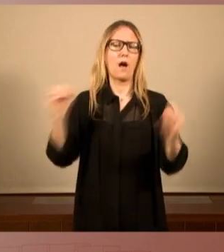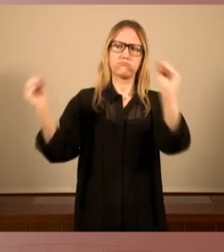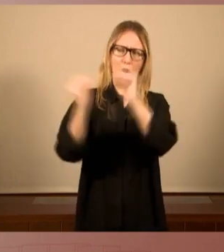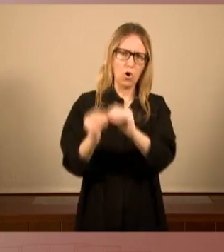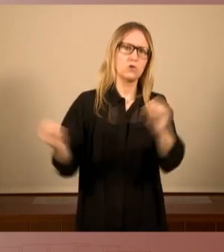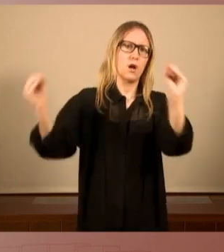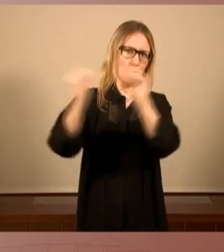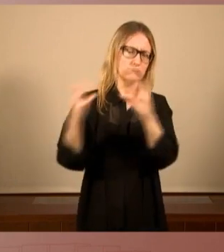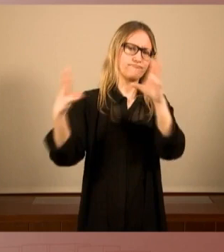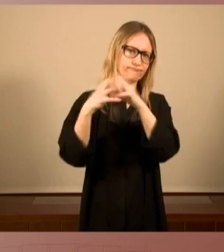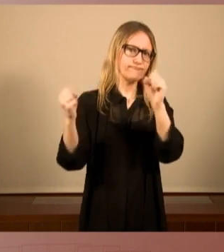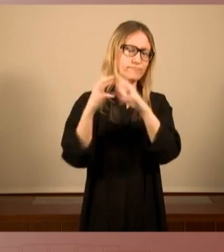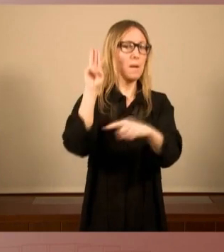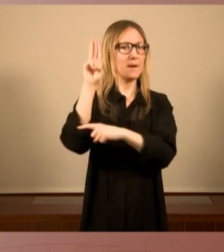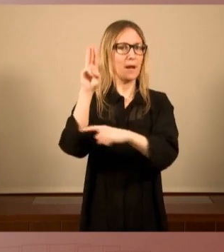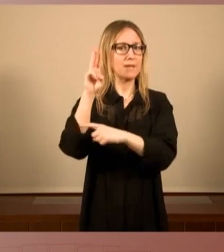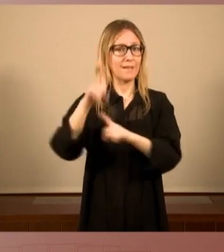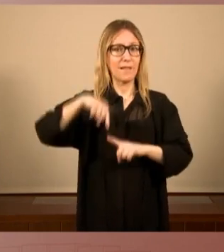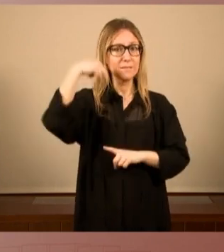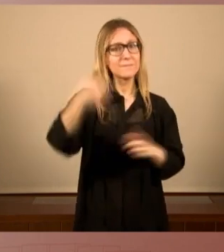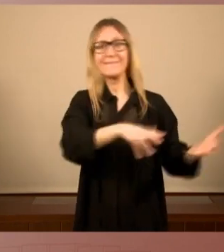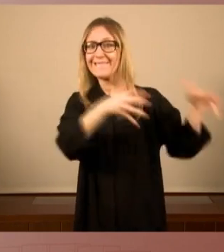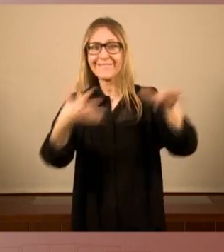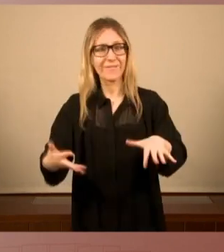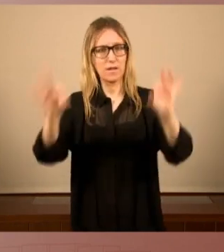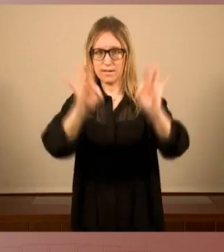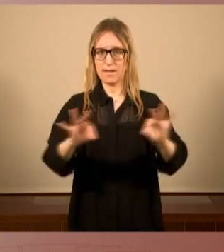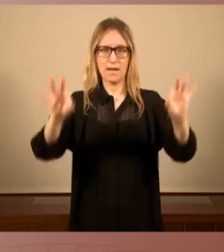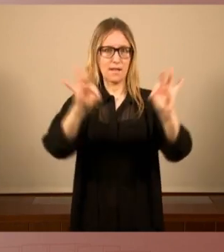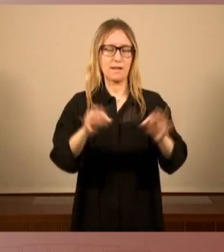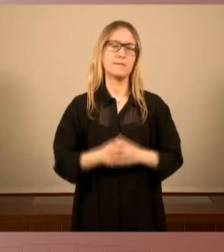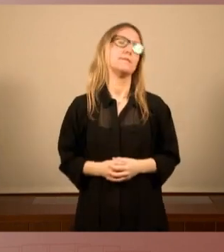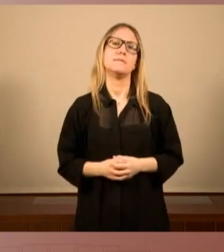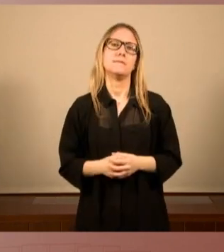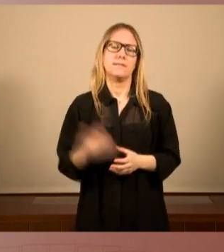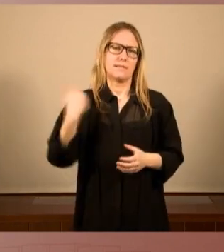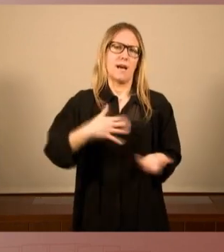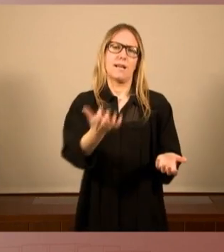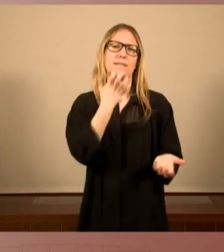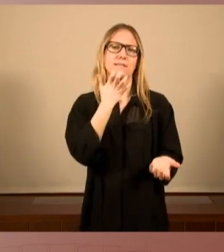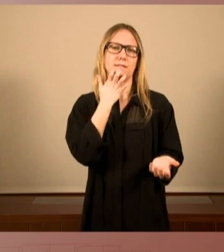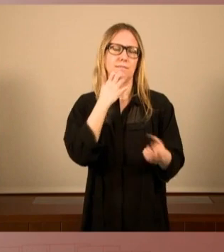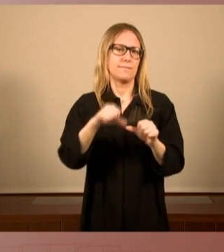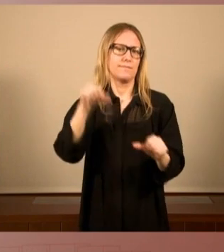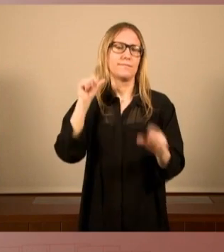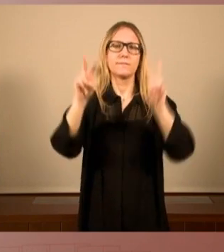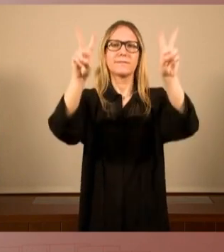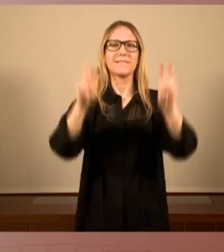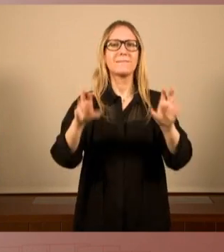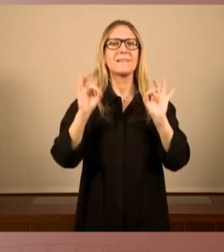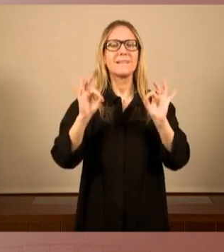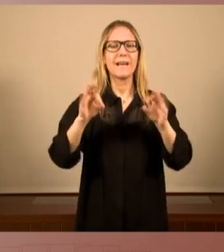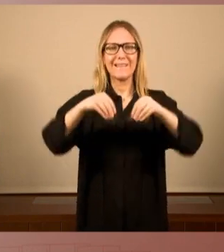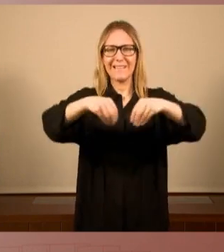Parlament que després no s'executen. Hi ha hagut, tenim exemples sobretot pel que fa al trinxament del